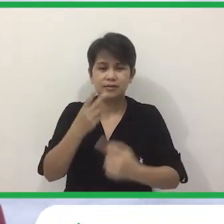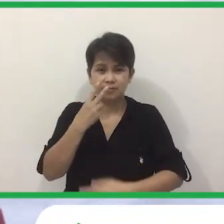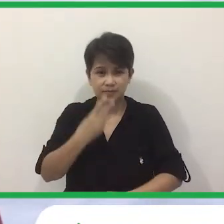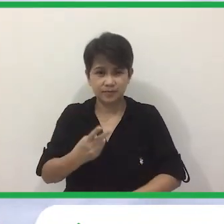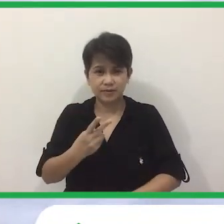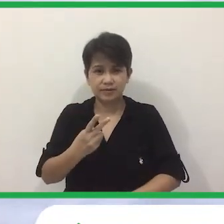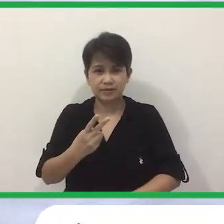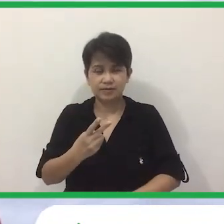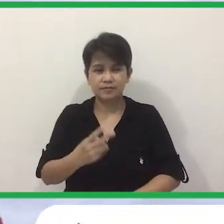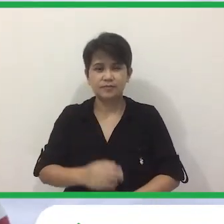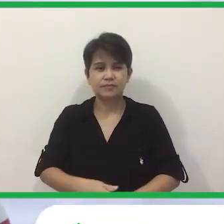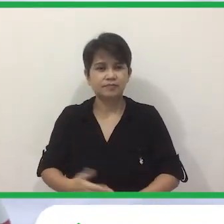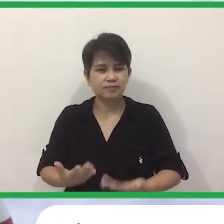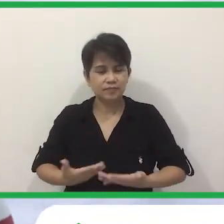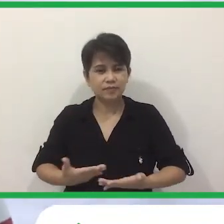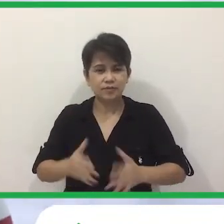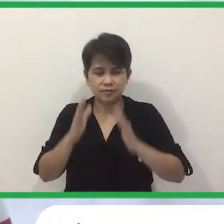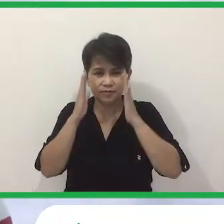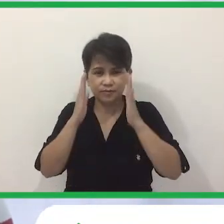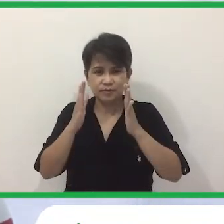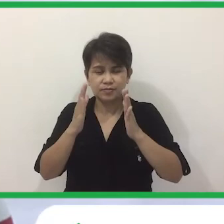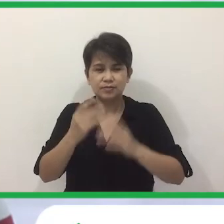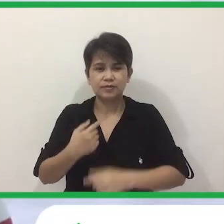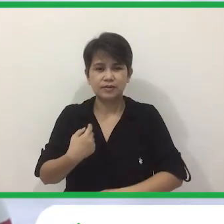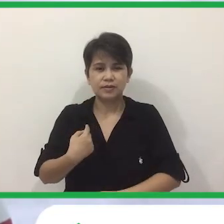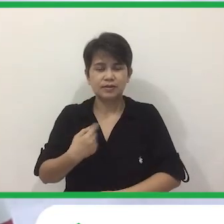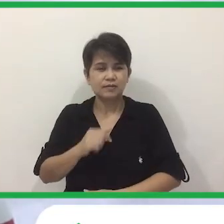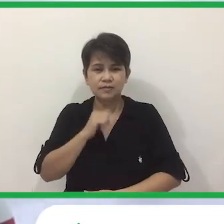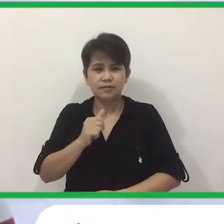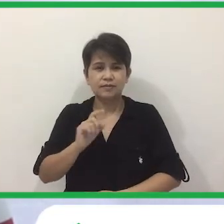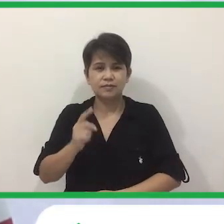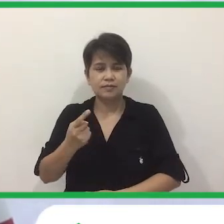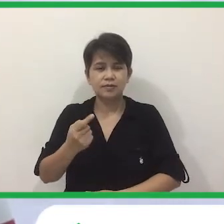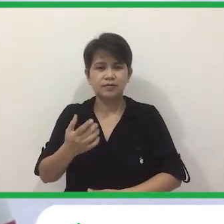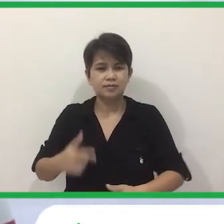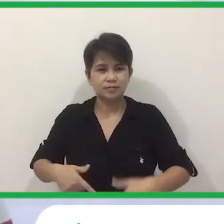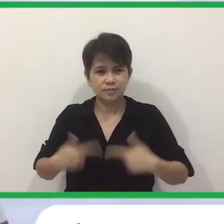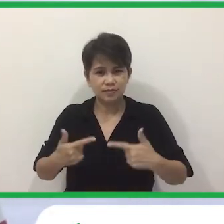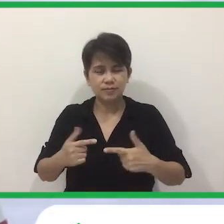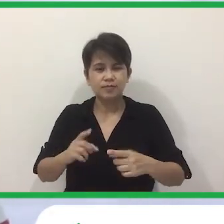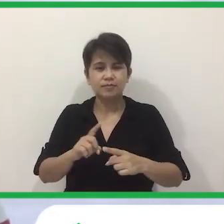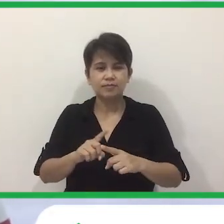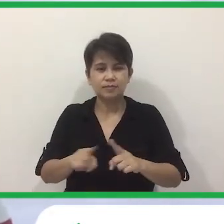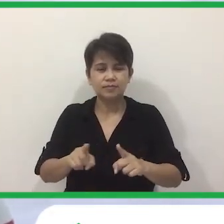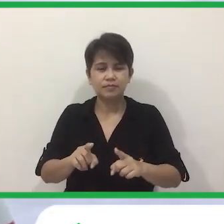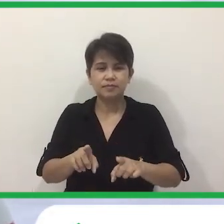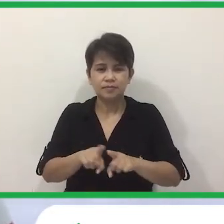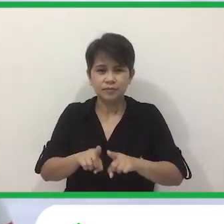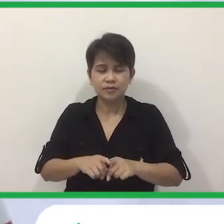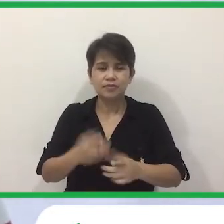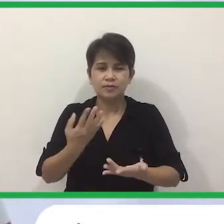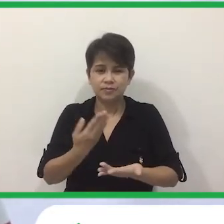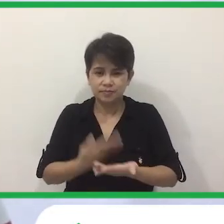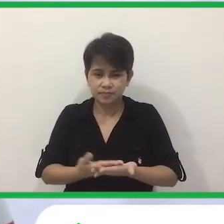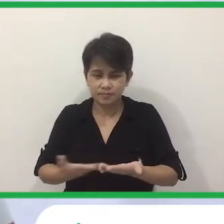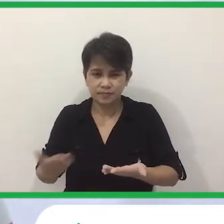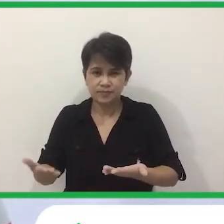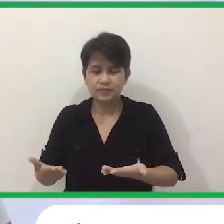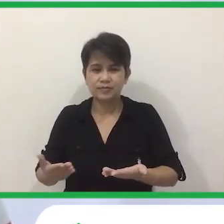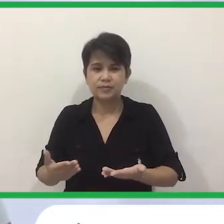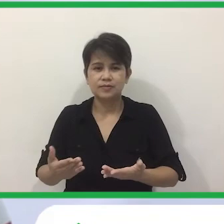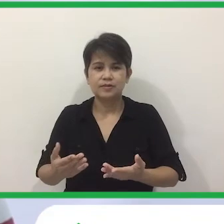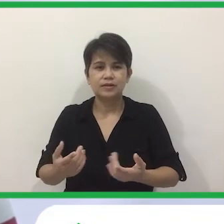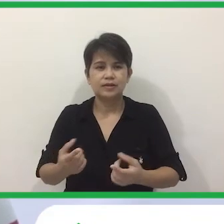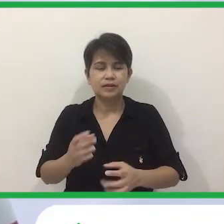Bito Di Natin Bigyan Ang Bingo O Pansin Na Hindi Lang Yung Mga Buhay Na Bagay Dapat Ang Pinapahalagaan Natin Pati Yung Mga Material